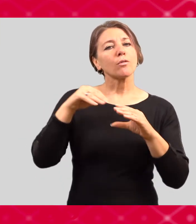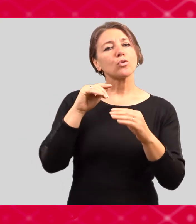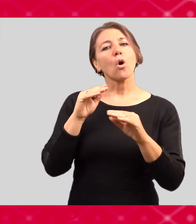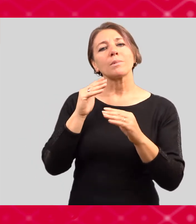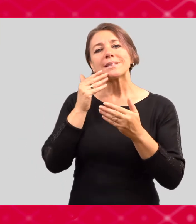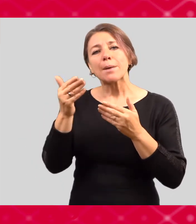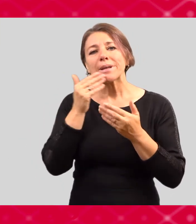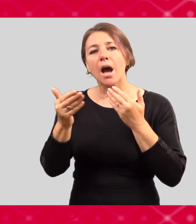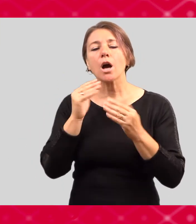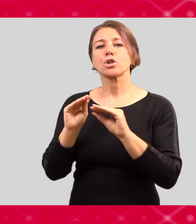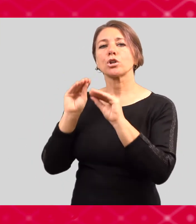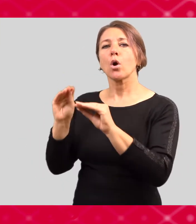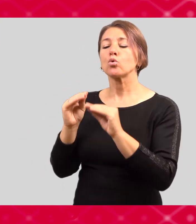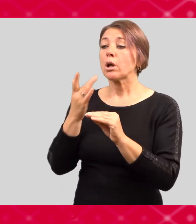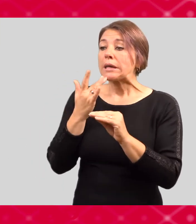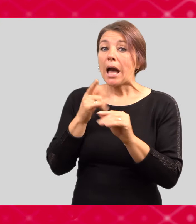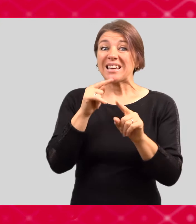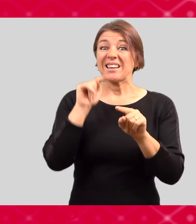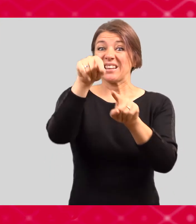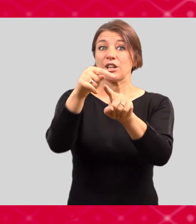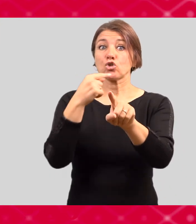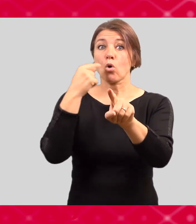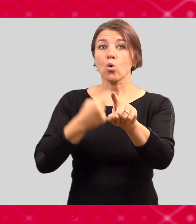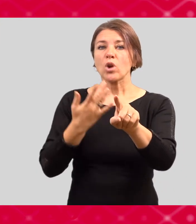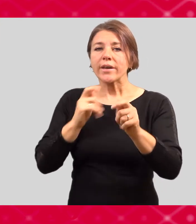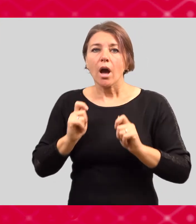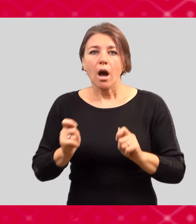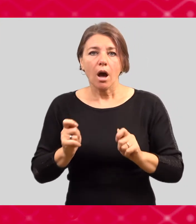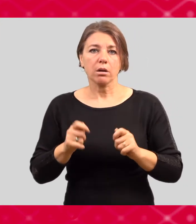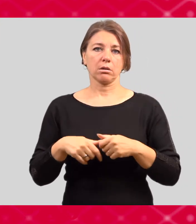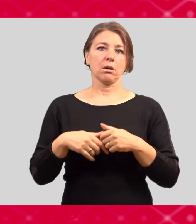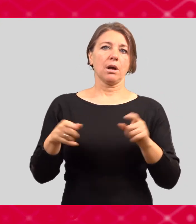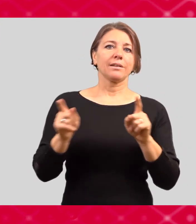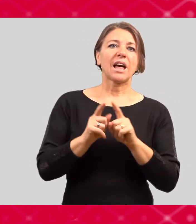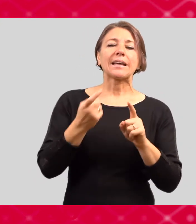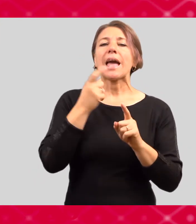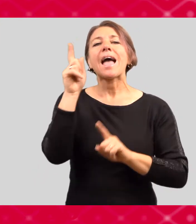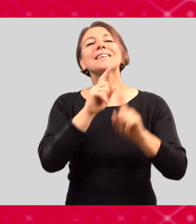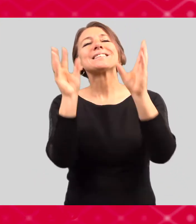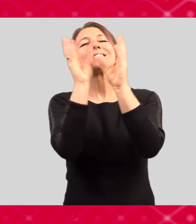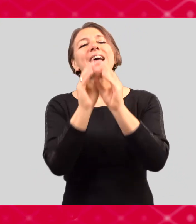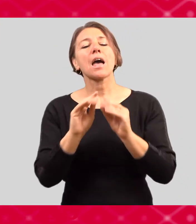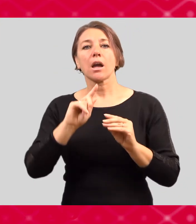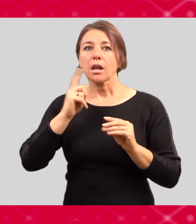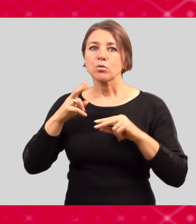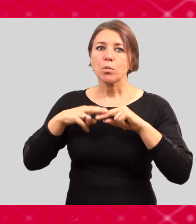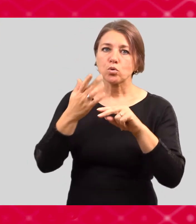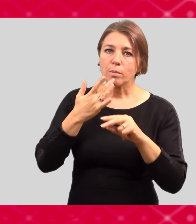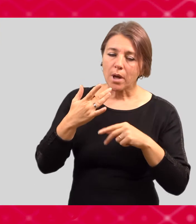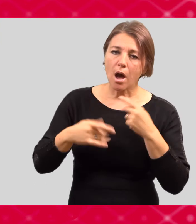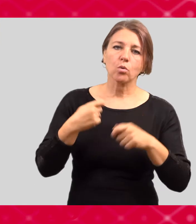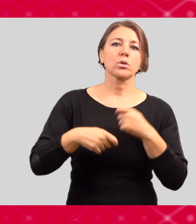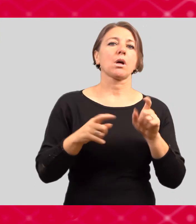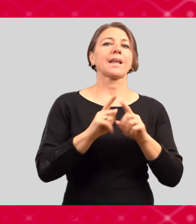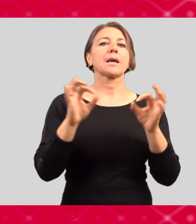efektivního učení, jak se dobře připravit na zkoušky. Dál pak akademického psaní, jak psát eseje, nakonec i